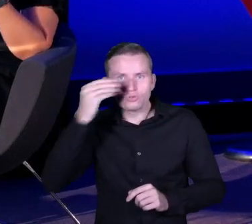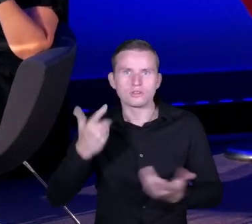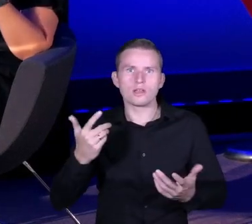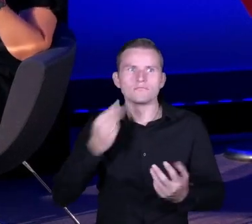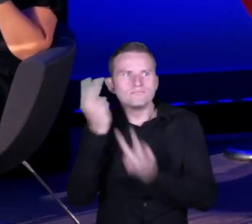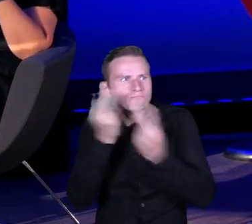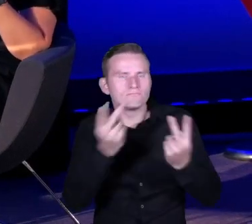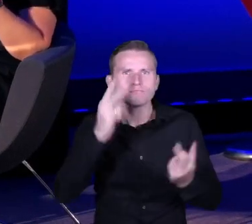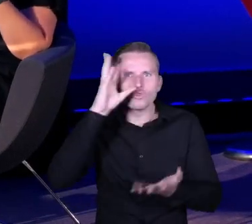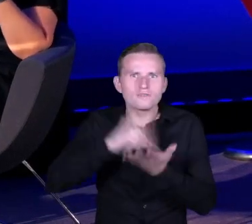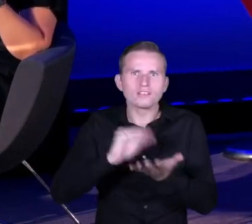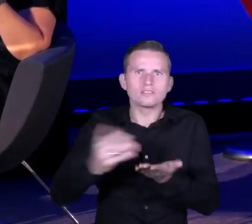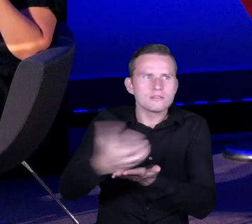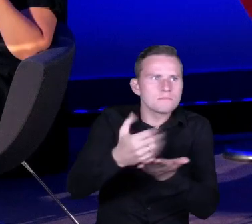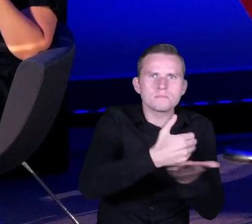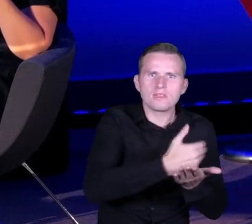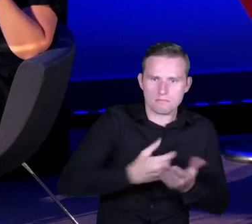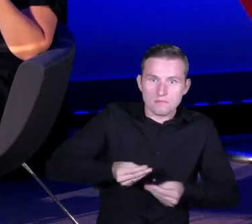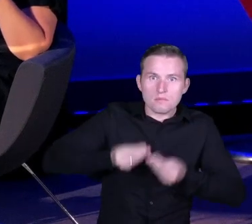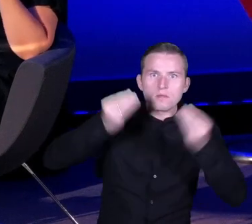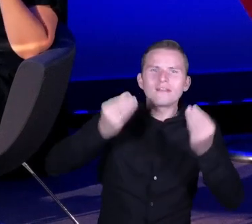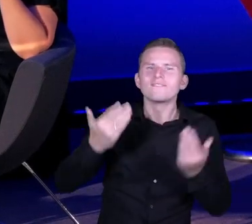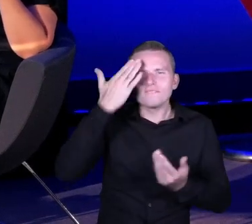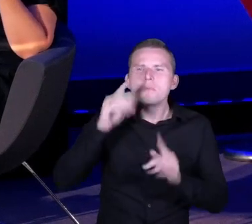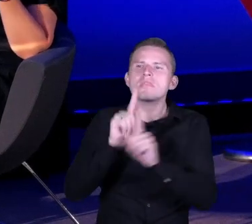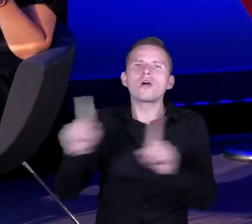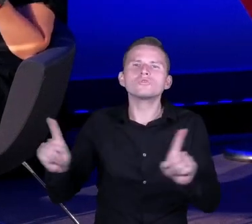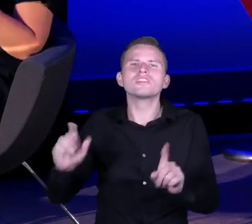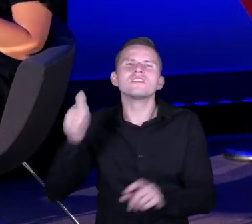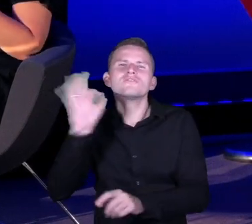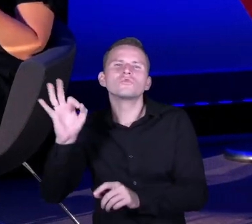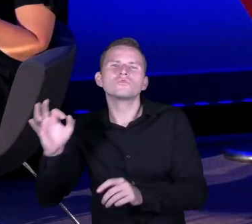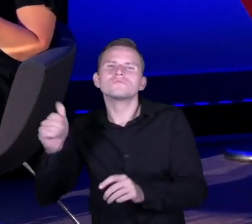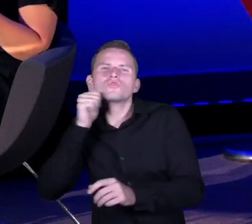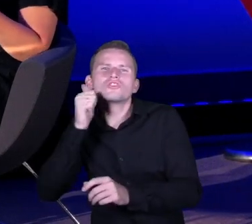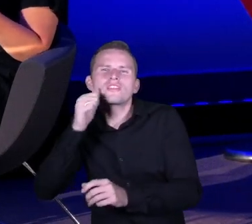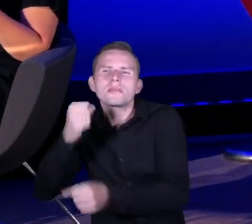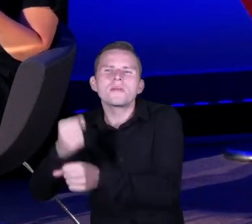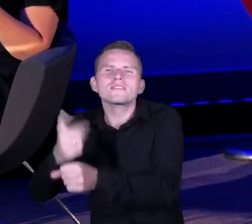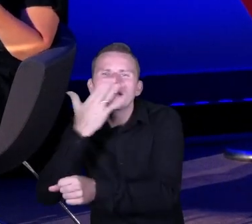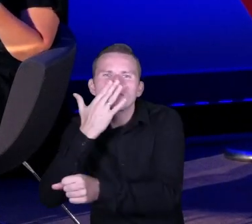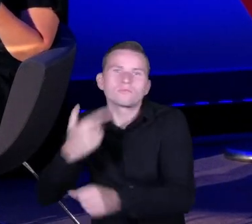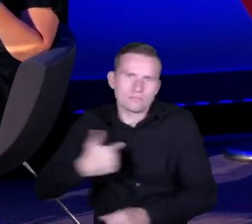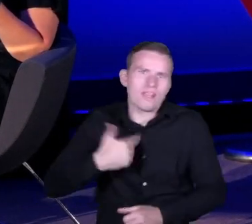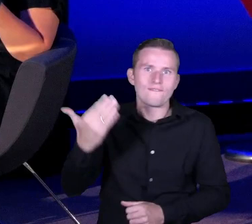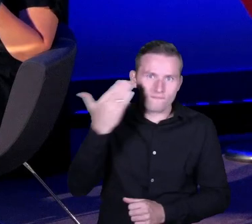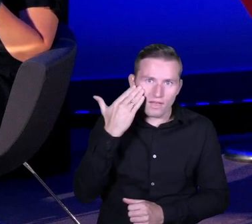z czym się mierzą na co dzień nauczyciele i potrafimy o tym też wspólnie